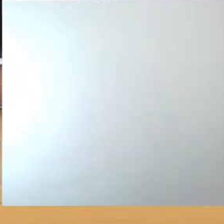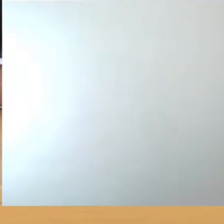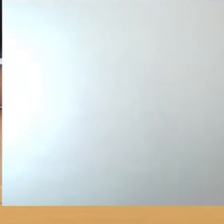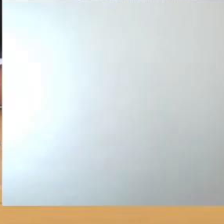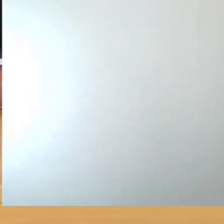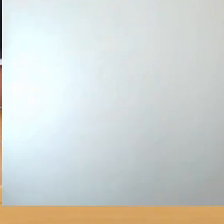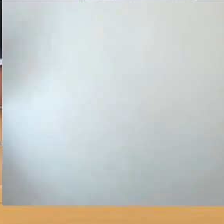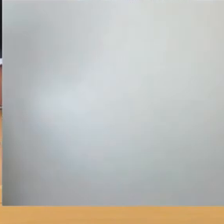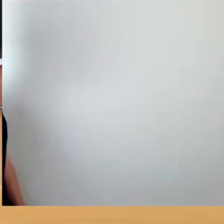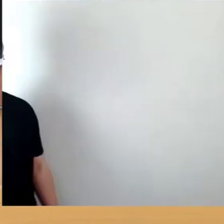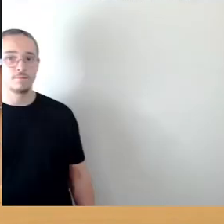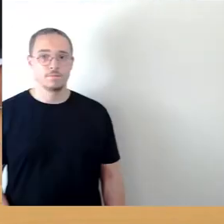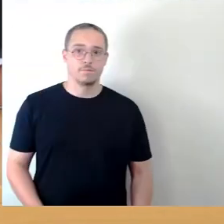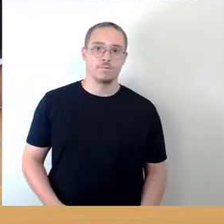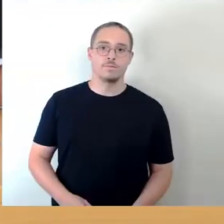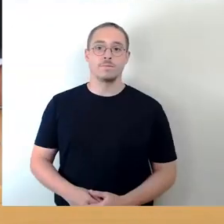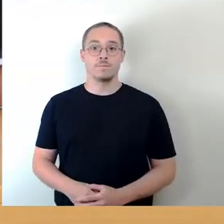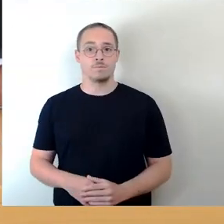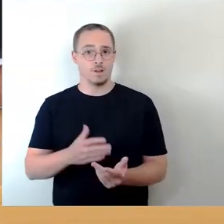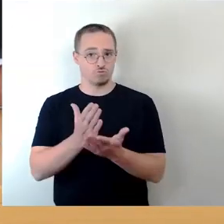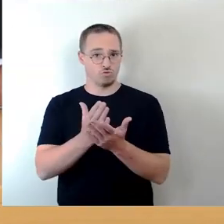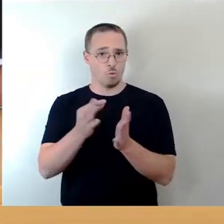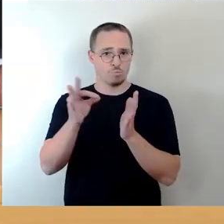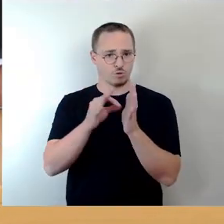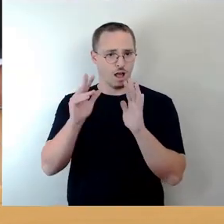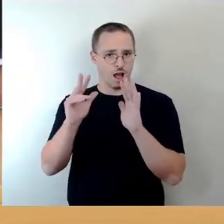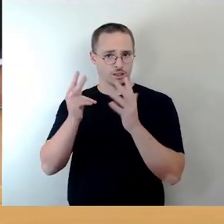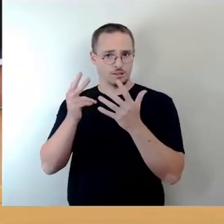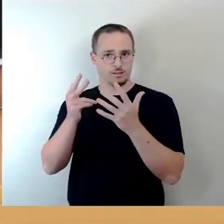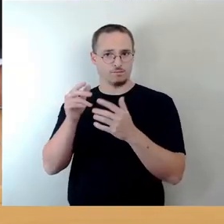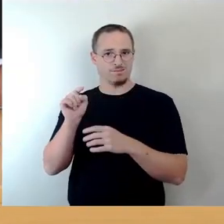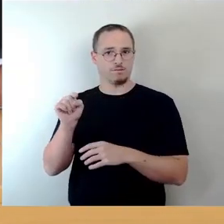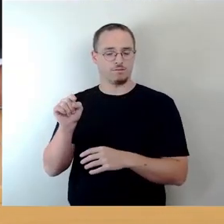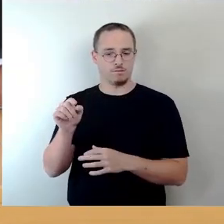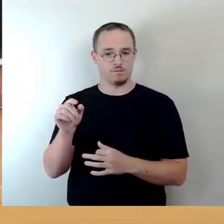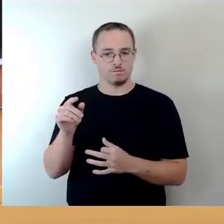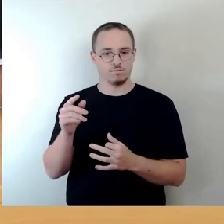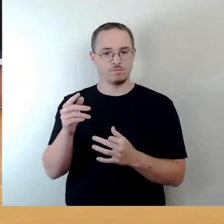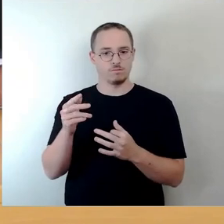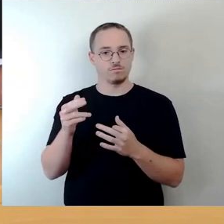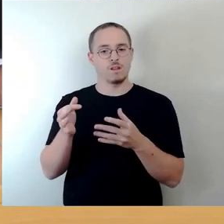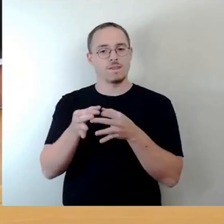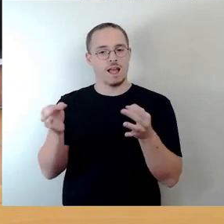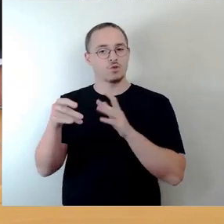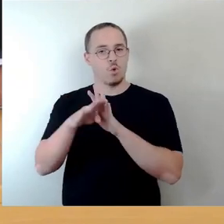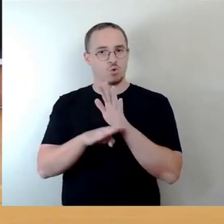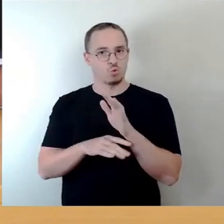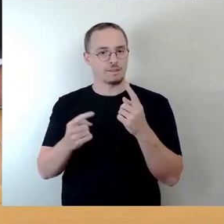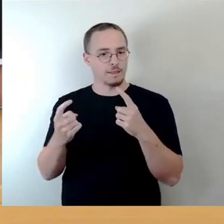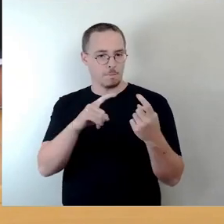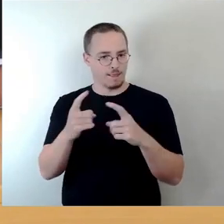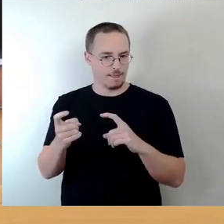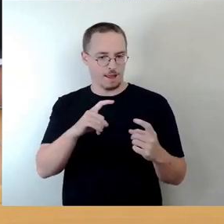gekommen ist, den Antrag Tagesordnungsdebatte zur Abstimmung stellen, weil es in der Tat eine wichtige